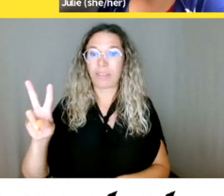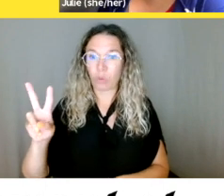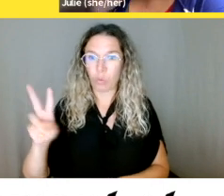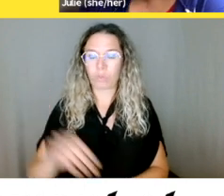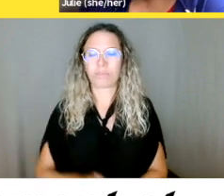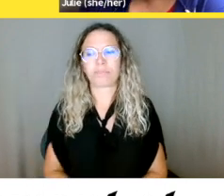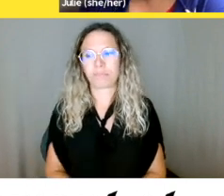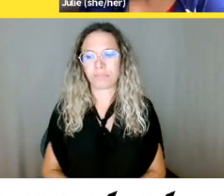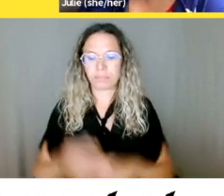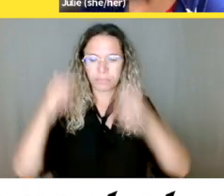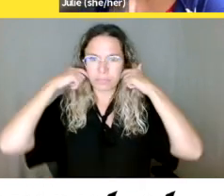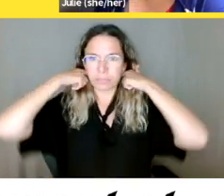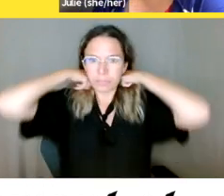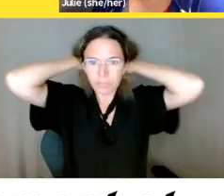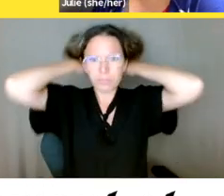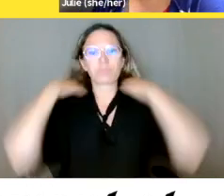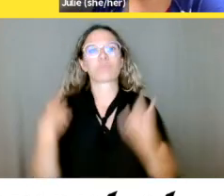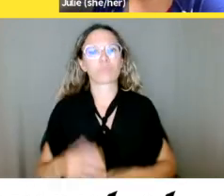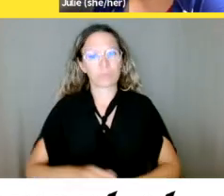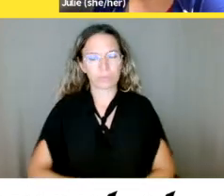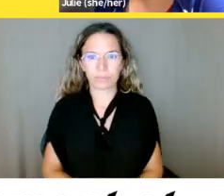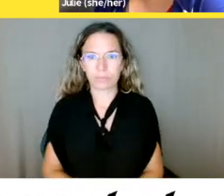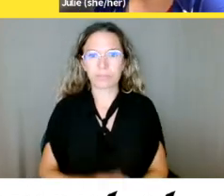sous peu. OK, parfait.